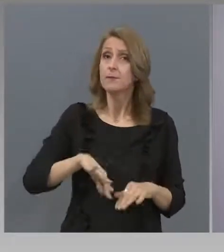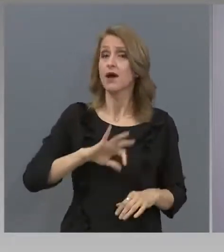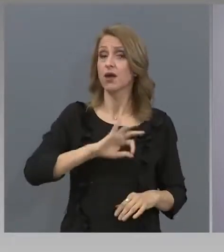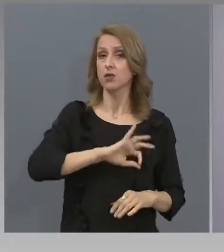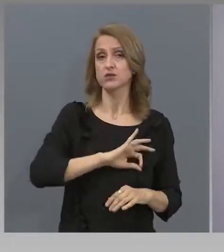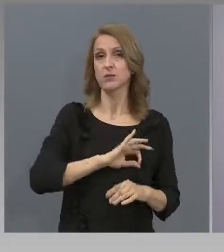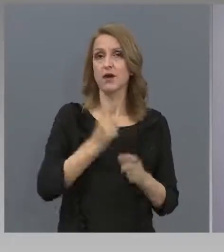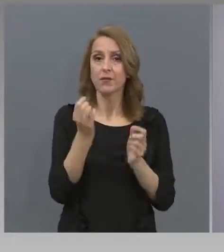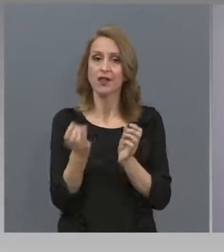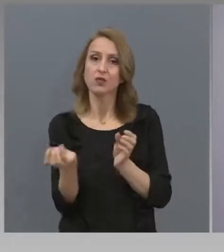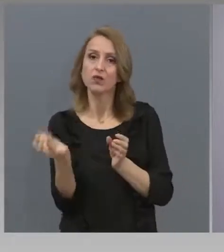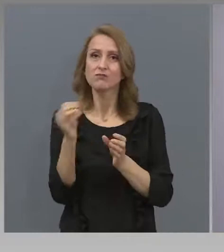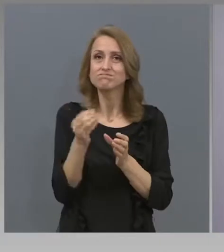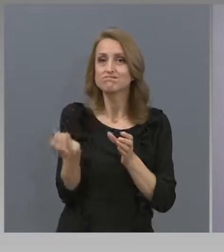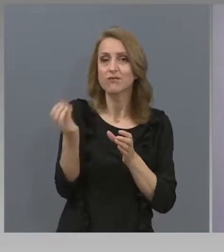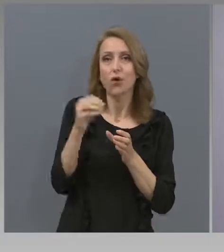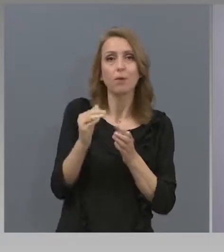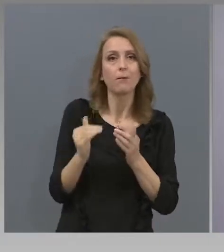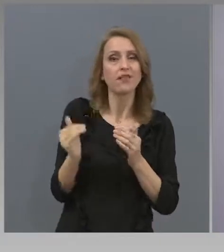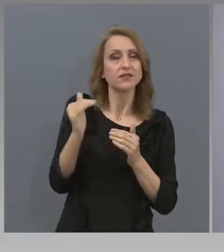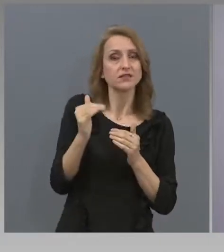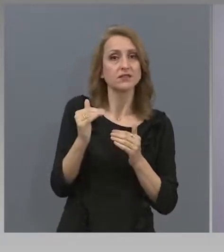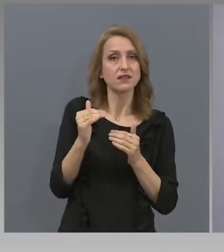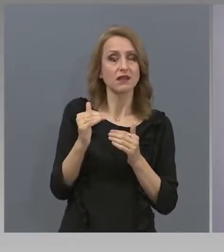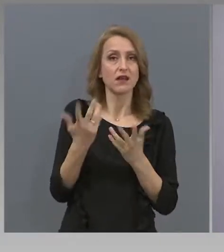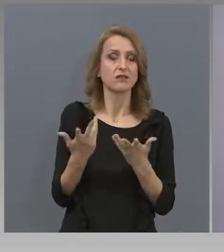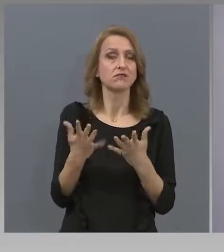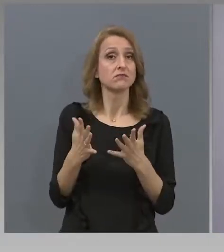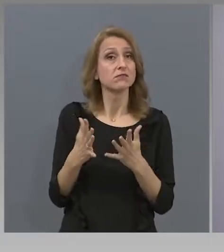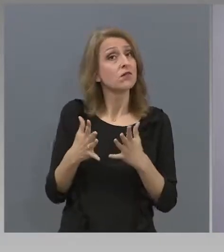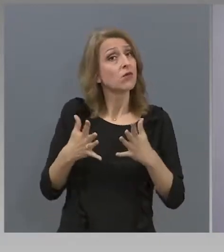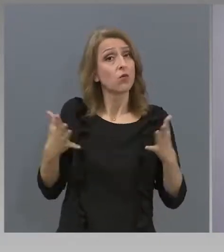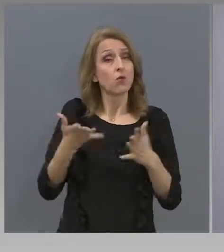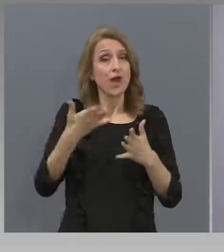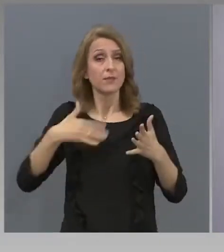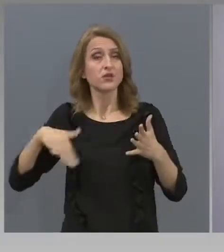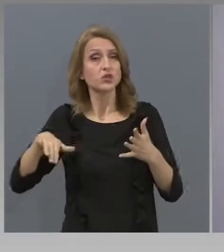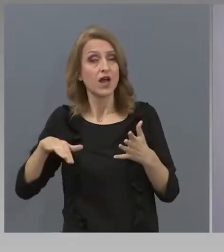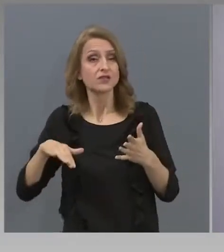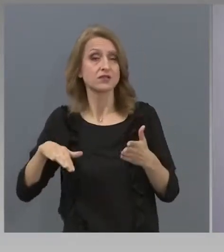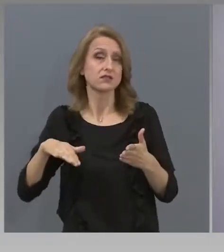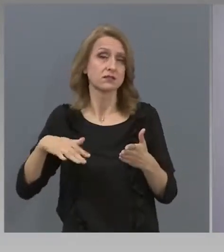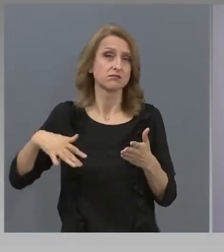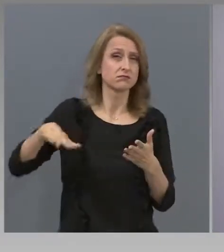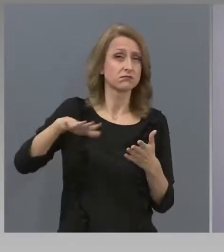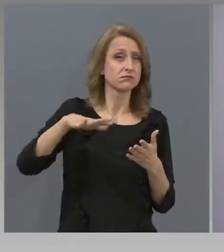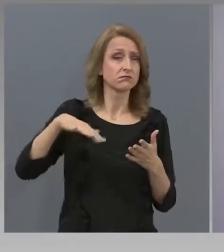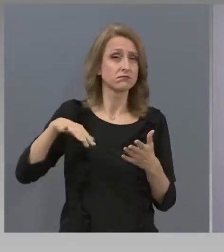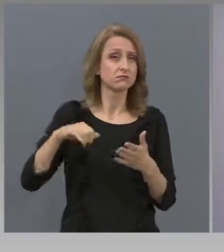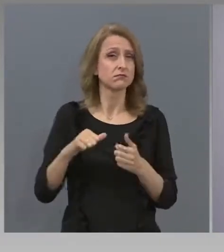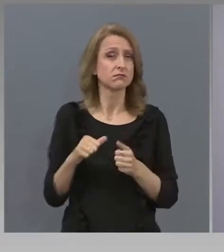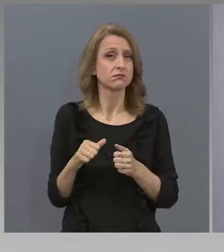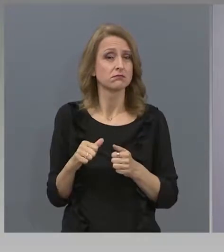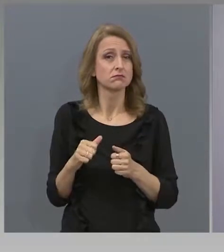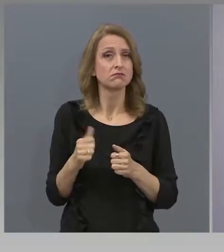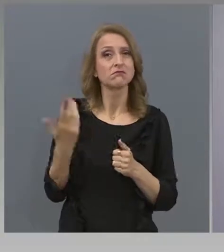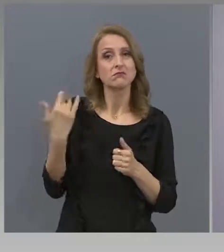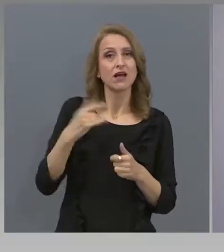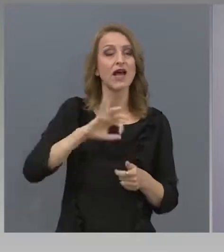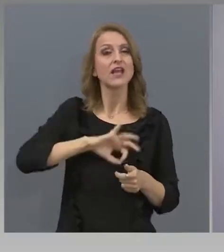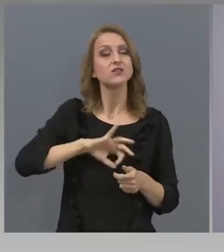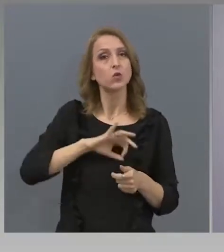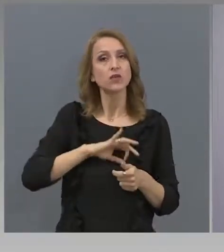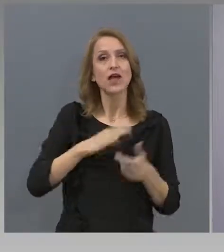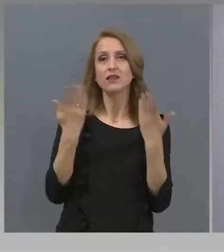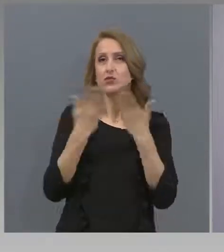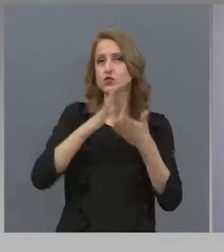много голяма част от резултатите по